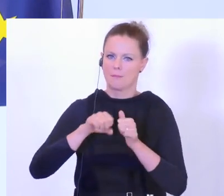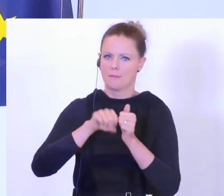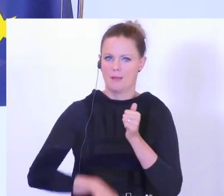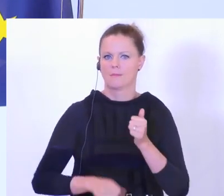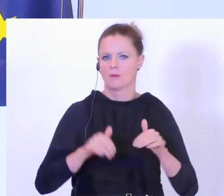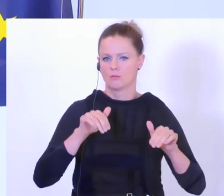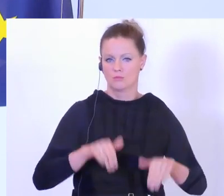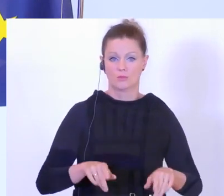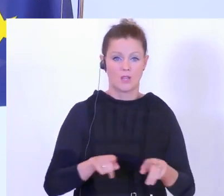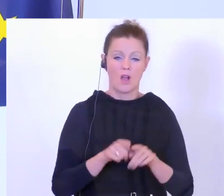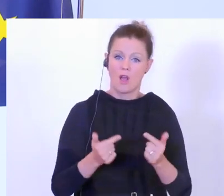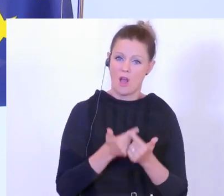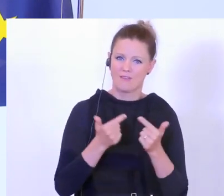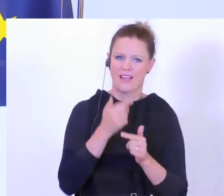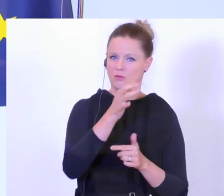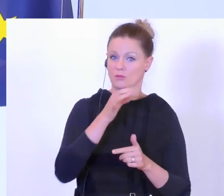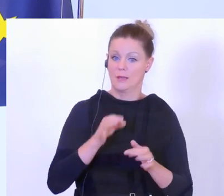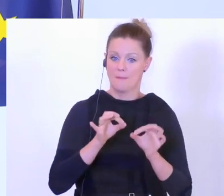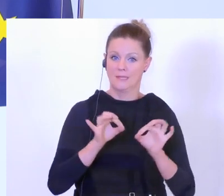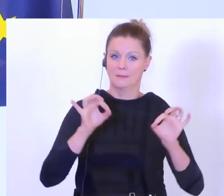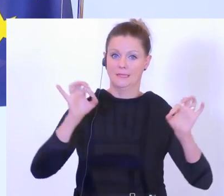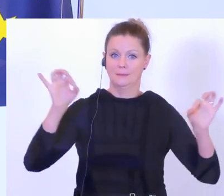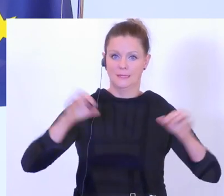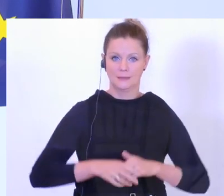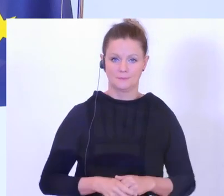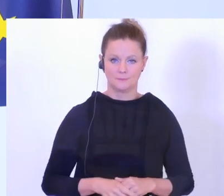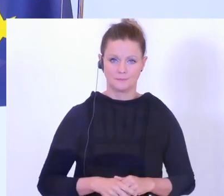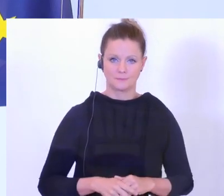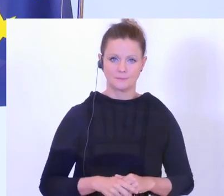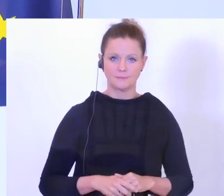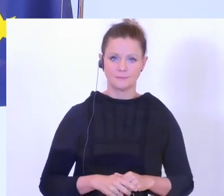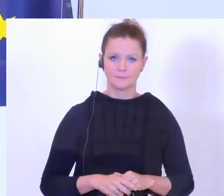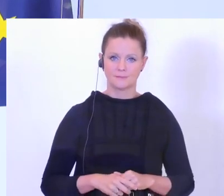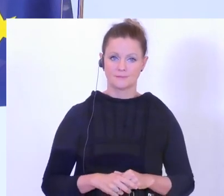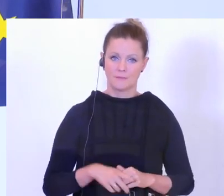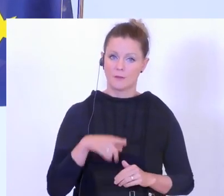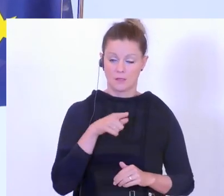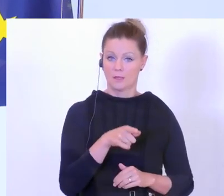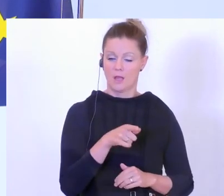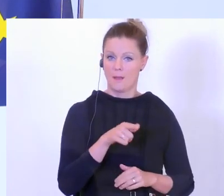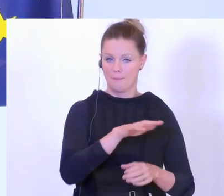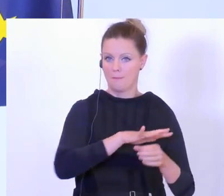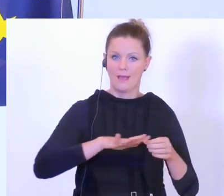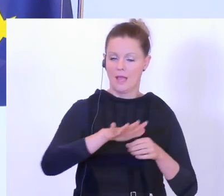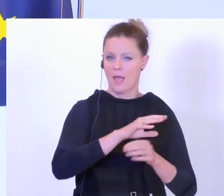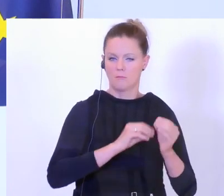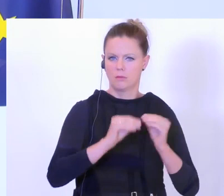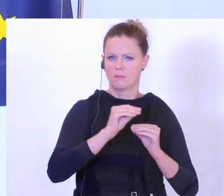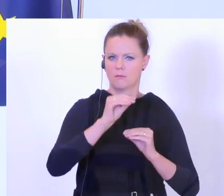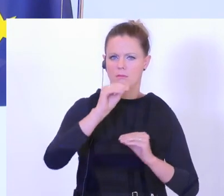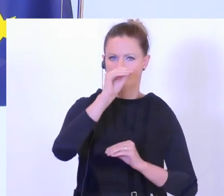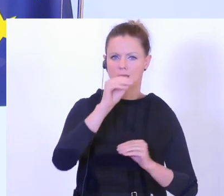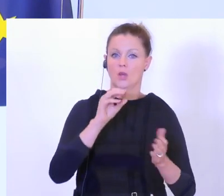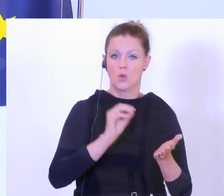dem Gebiet. Auch die Aufklärungsquote ist entsprechend groß, aber die Delikte steigen hier nach wie vor